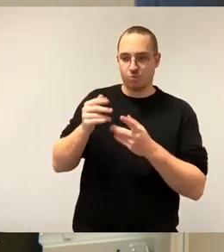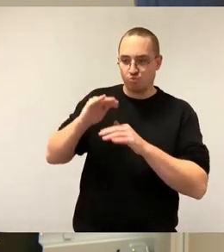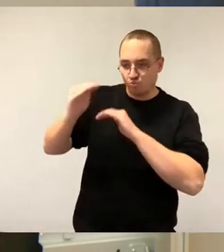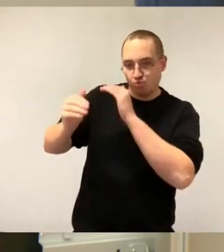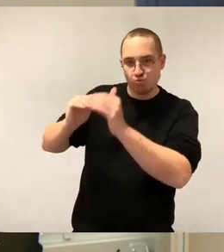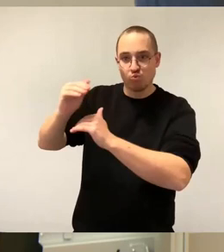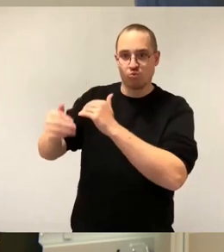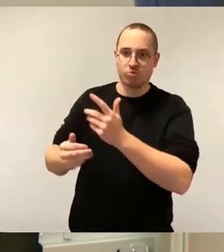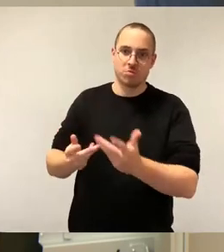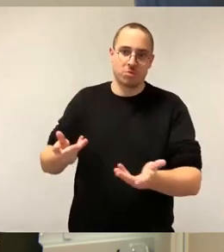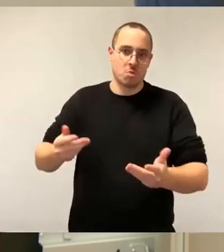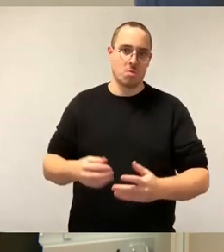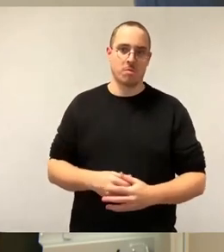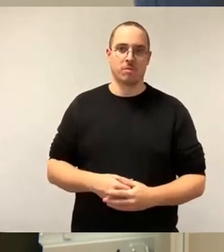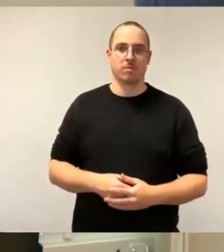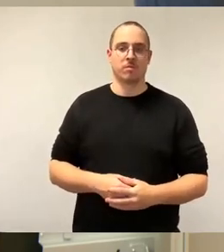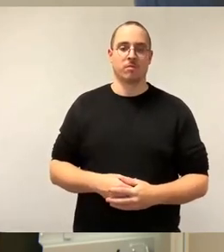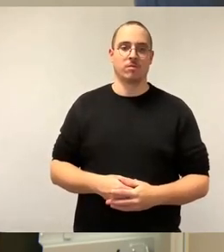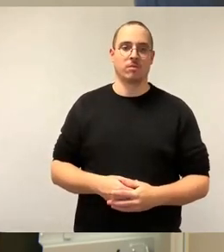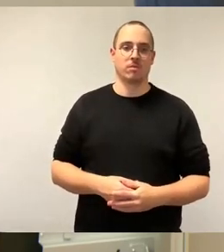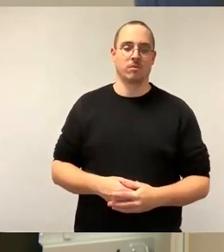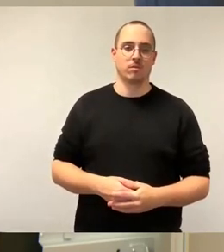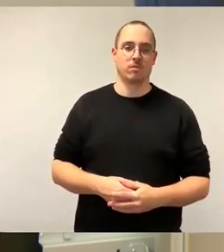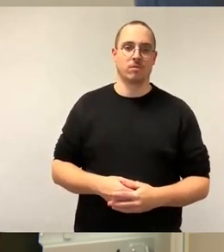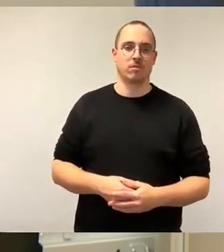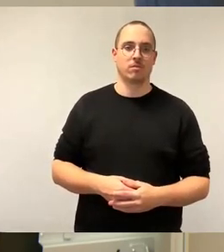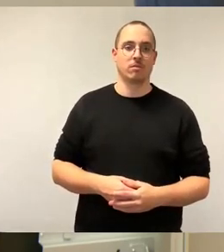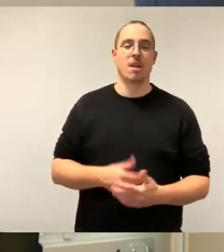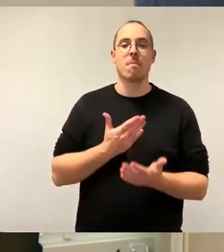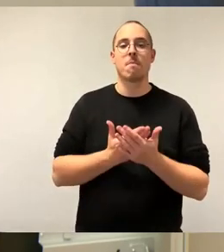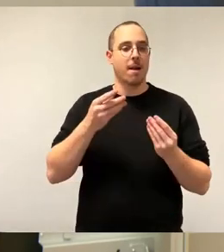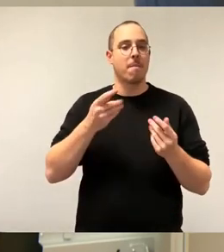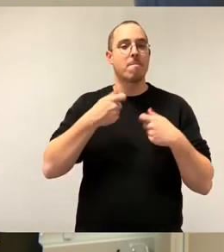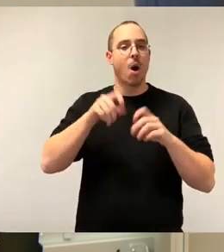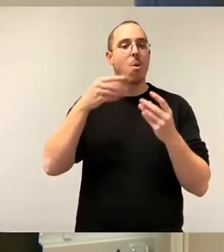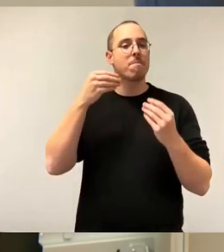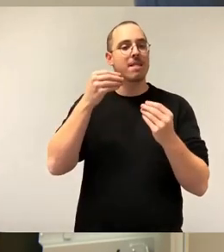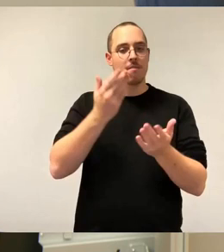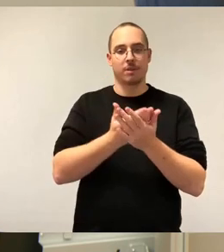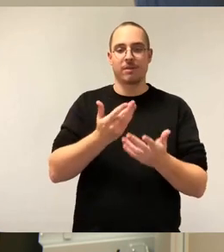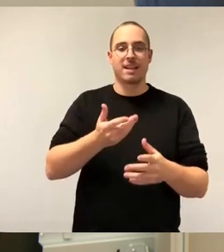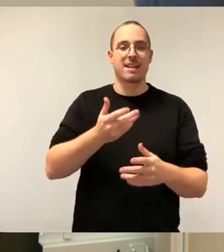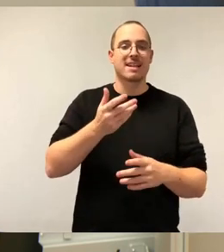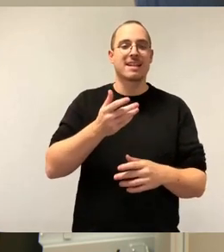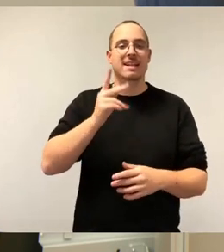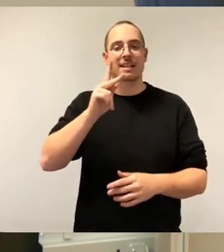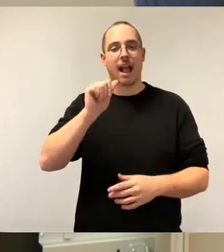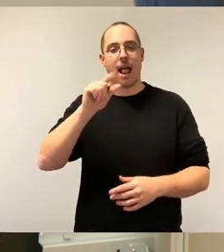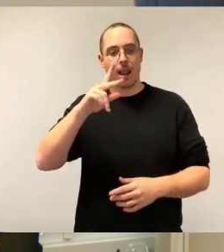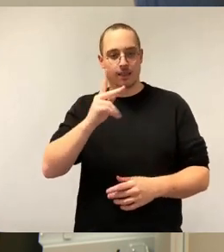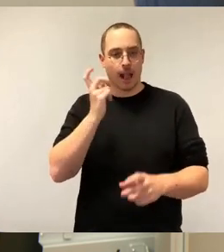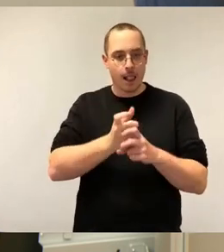Kalk, Zement, Dach und Dachziegel bei ungefähr 30 Prozent. Wie sie sich weiterentwickeln, ist aus heutiger Sicht kaum absehbar.